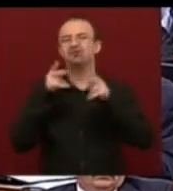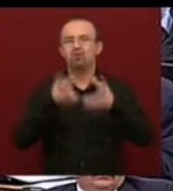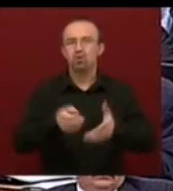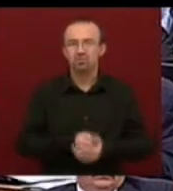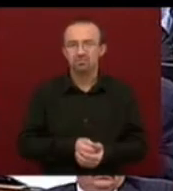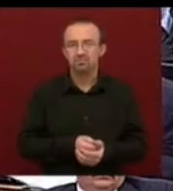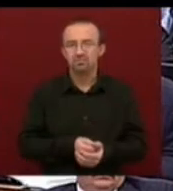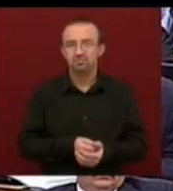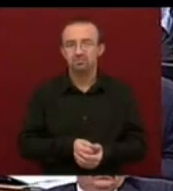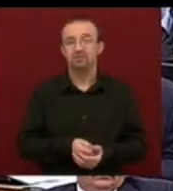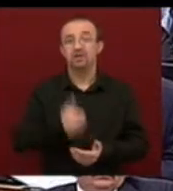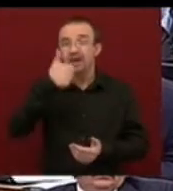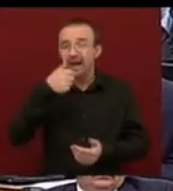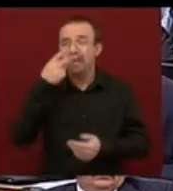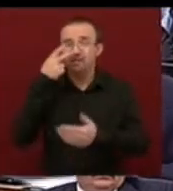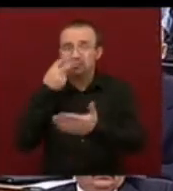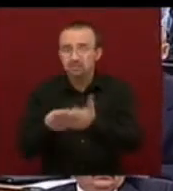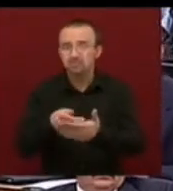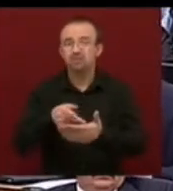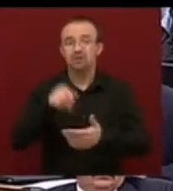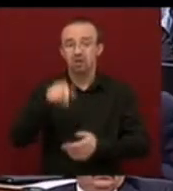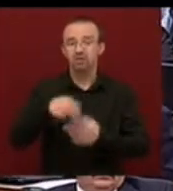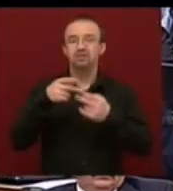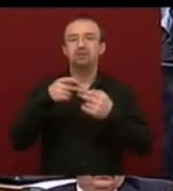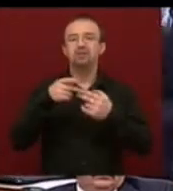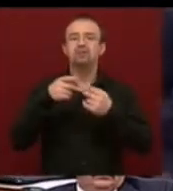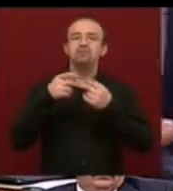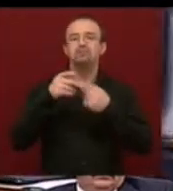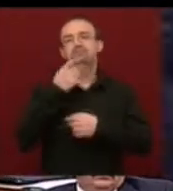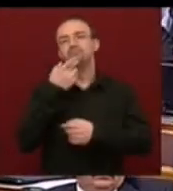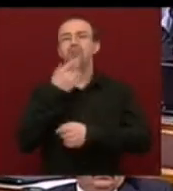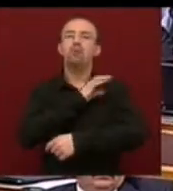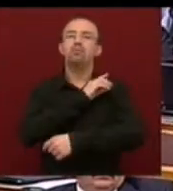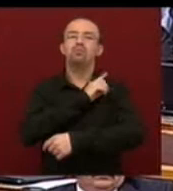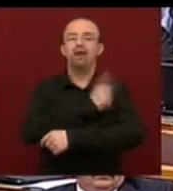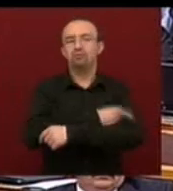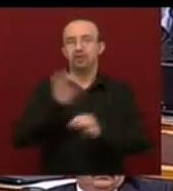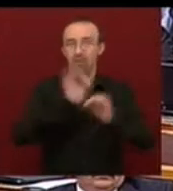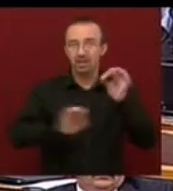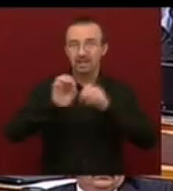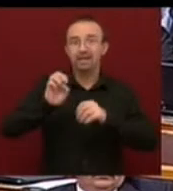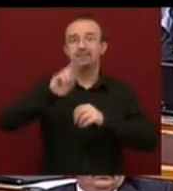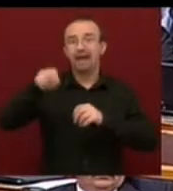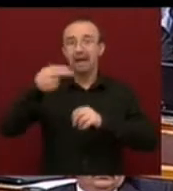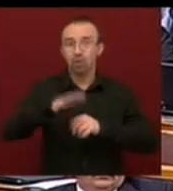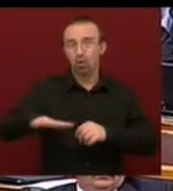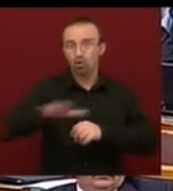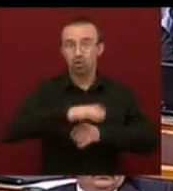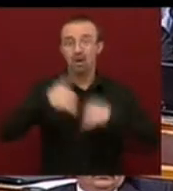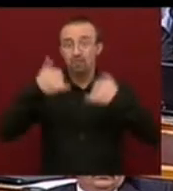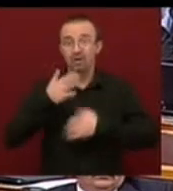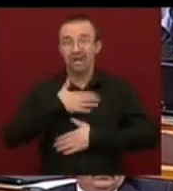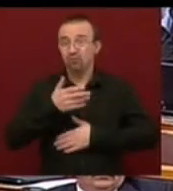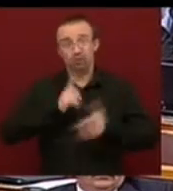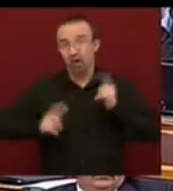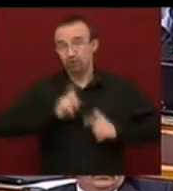de egy pillantást vessen azokra nálunk lényegesen erősebb országokra az Eurózónában, akik nálunk ma sajnos nem